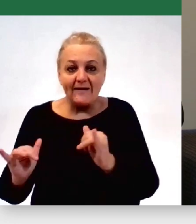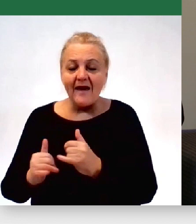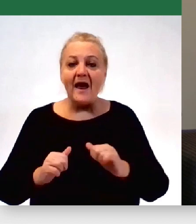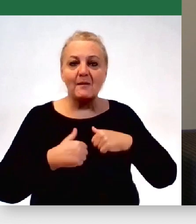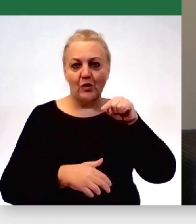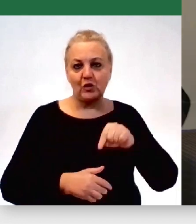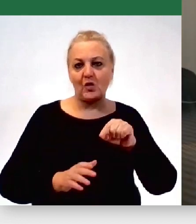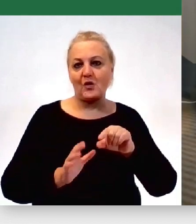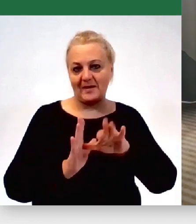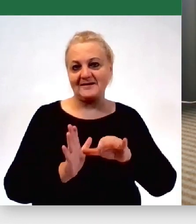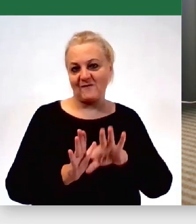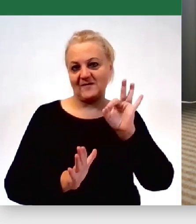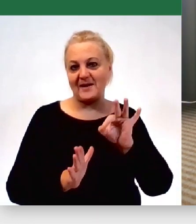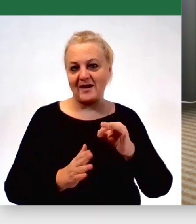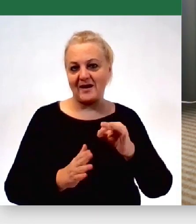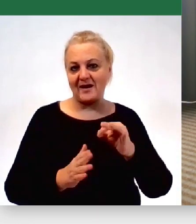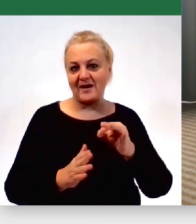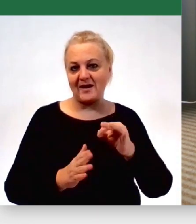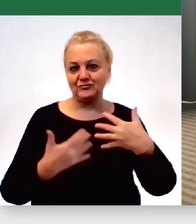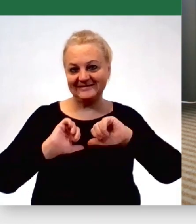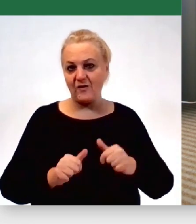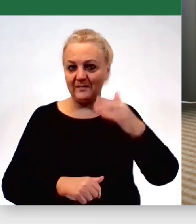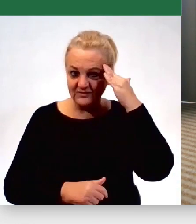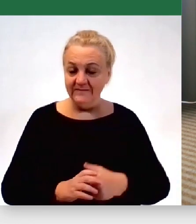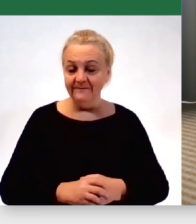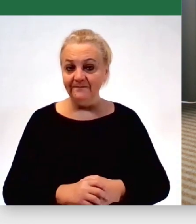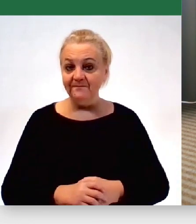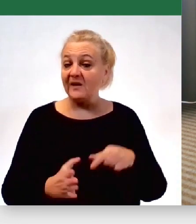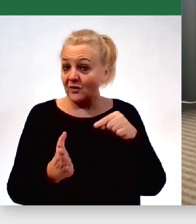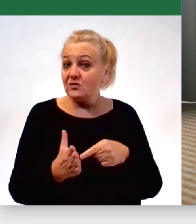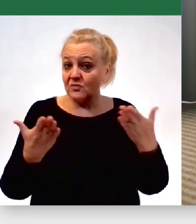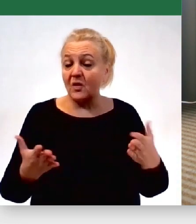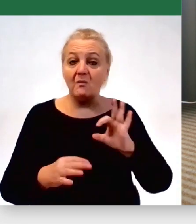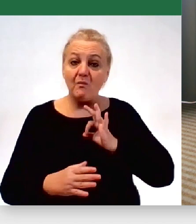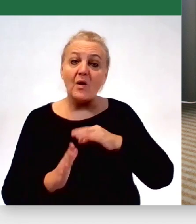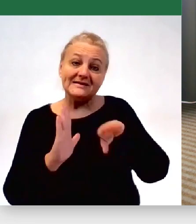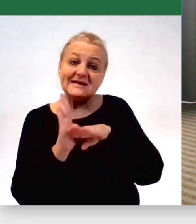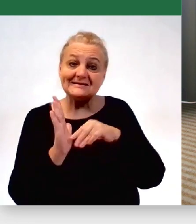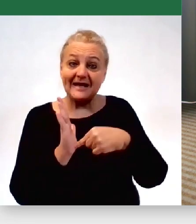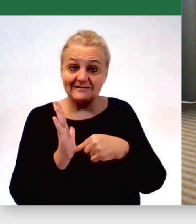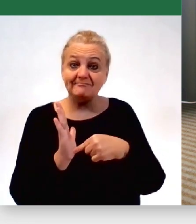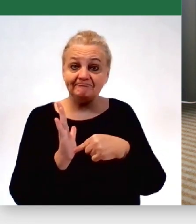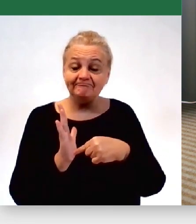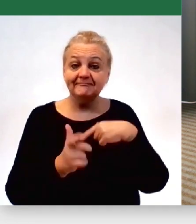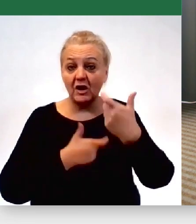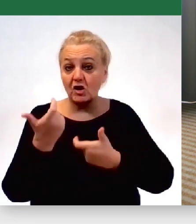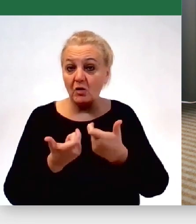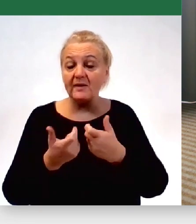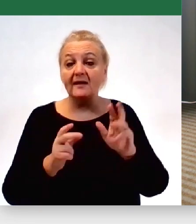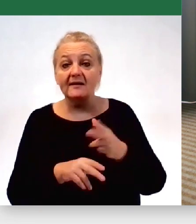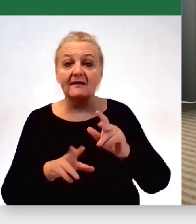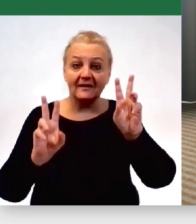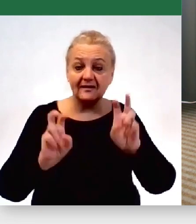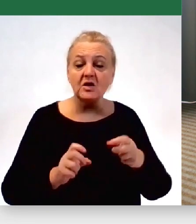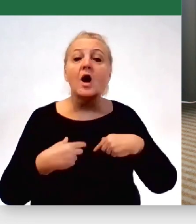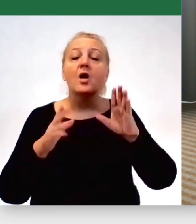jako miejsce swojego życia. Więc to jest taki mój przepis na to, co robimy wtedy, kiedy przychodzi kryzys. Czyli